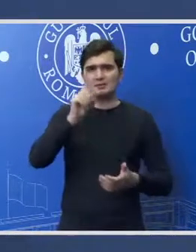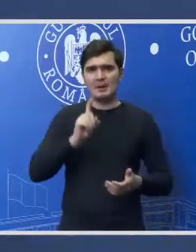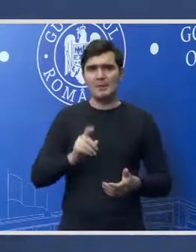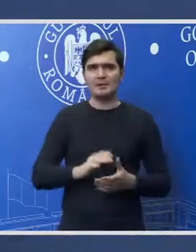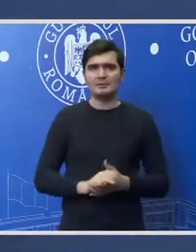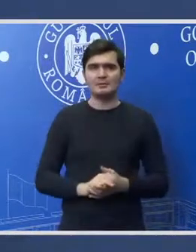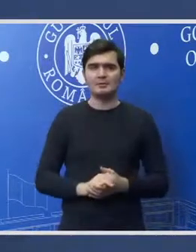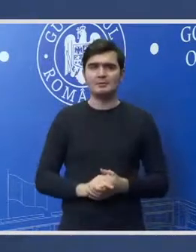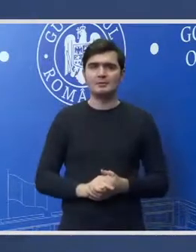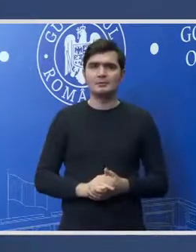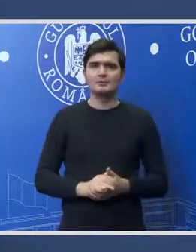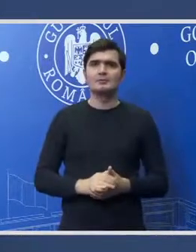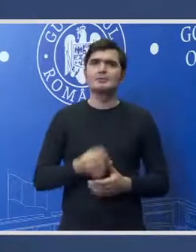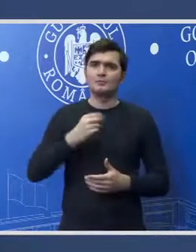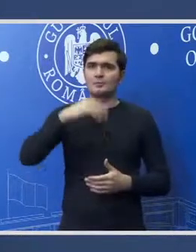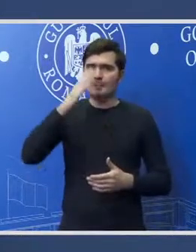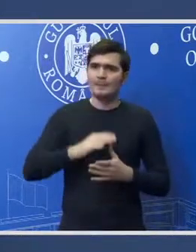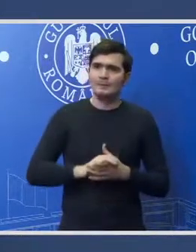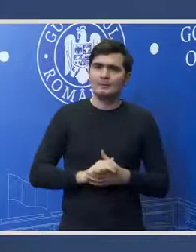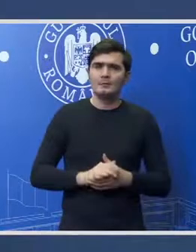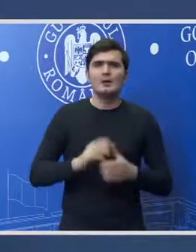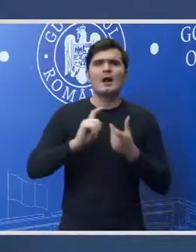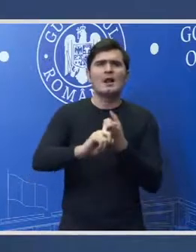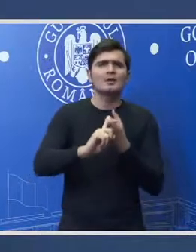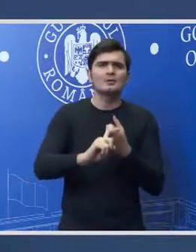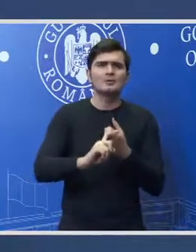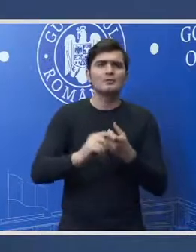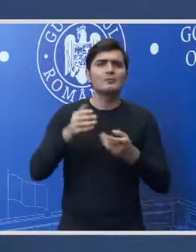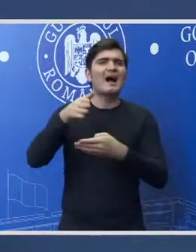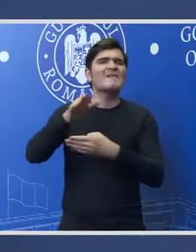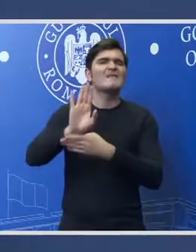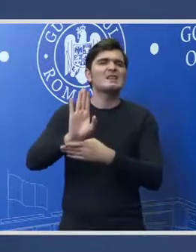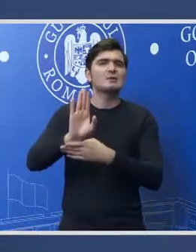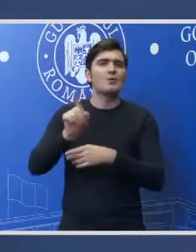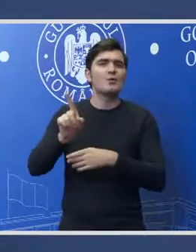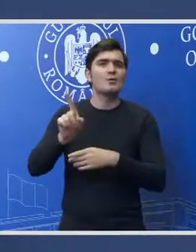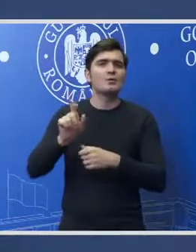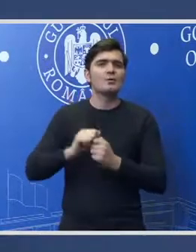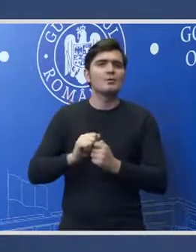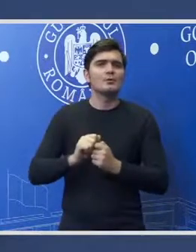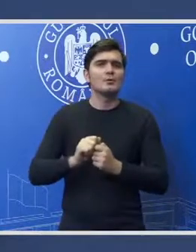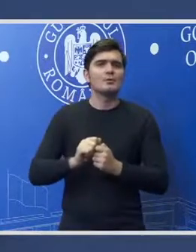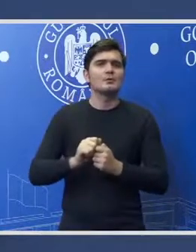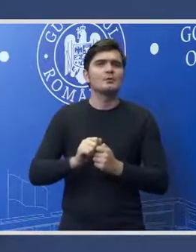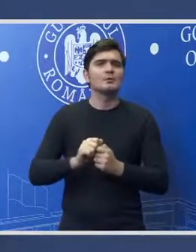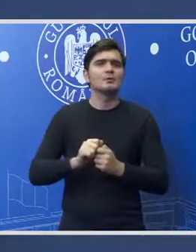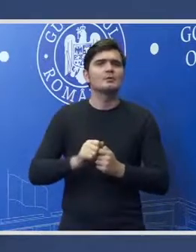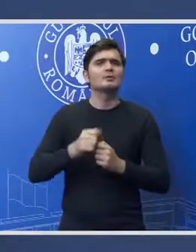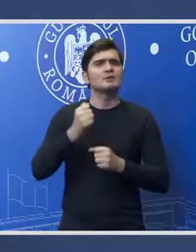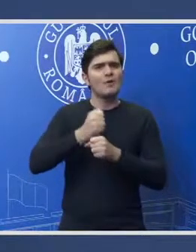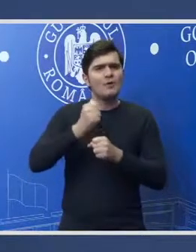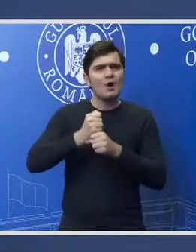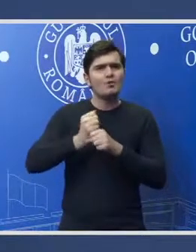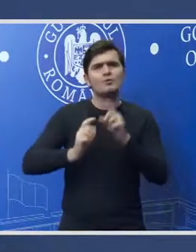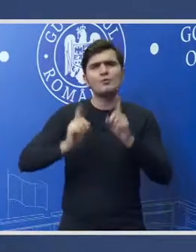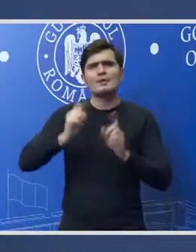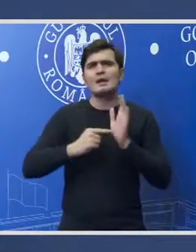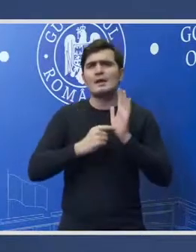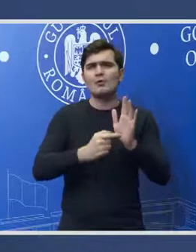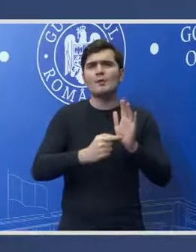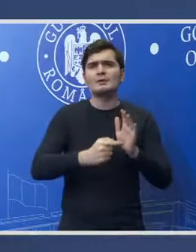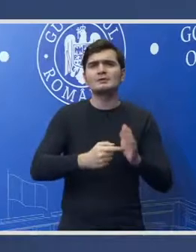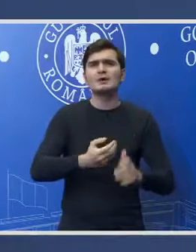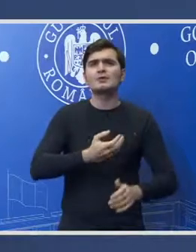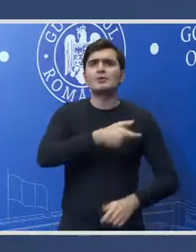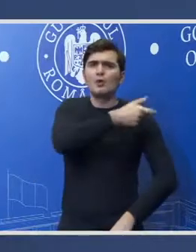să mă mulțumesc. Larisa Bernaschi, observator Antena 1, tot referitor la vize, au făcut și câteva recomandări, cei de la